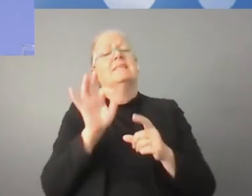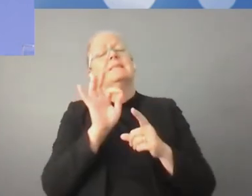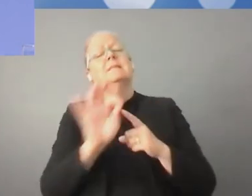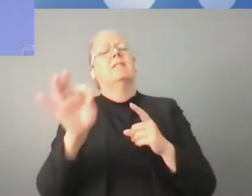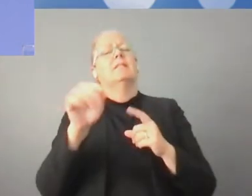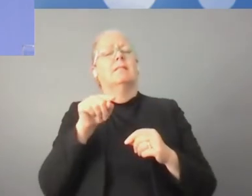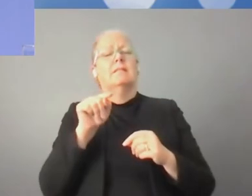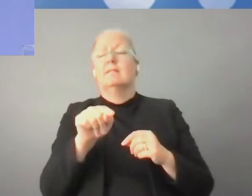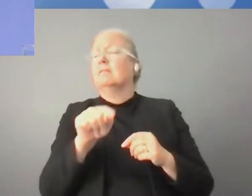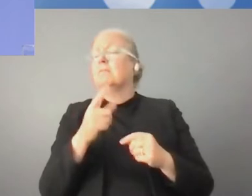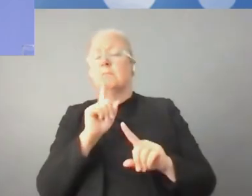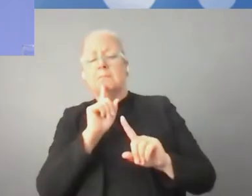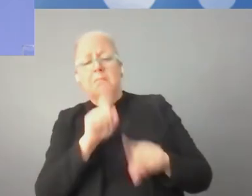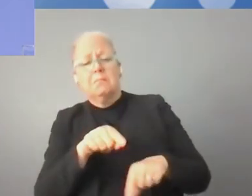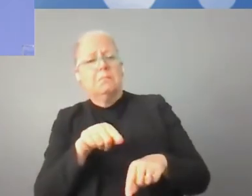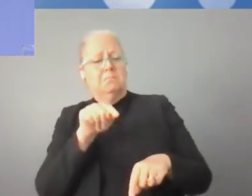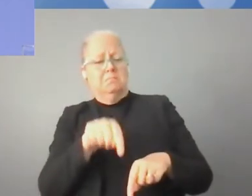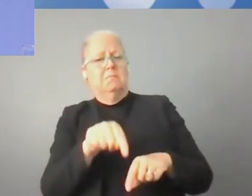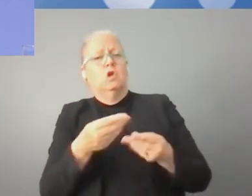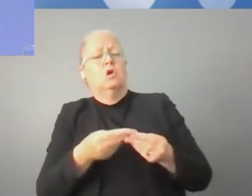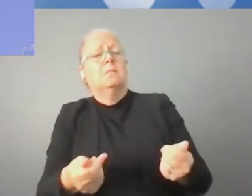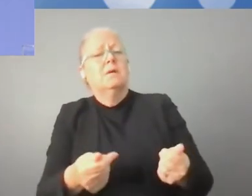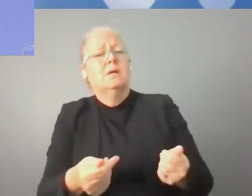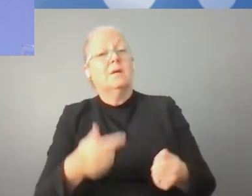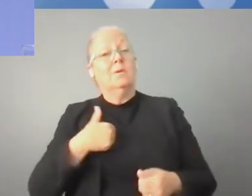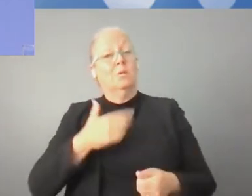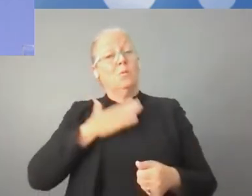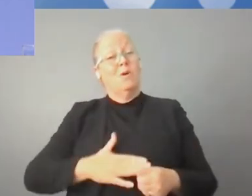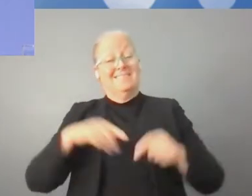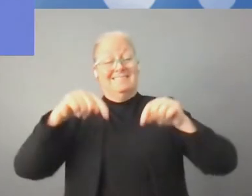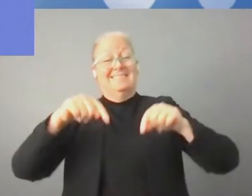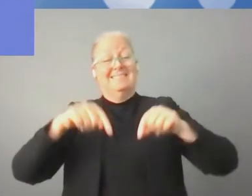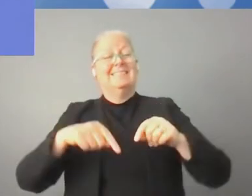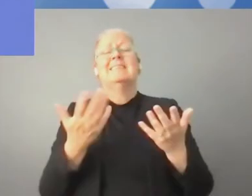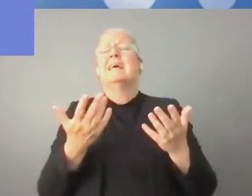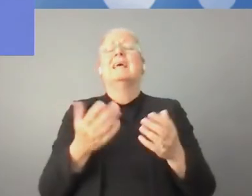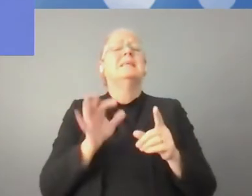jasne, ale fałszywe. Więc nie szukajmy takich rozwiązań. Dziękuję bardzo.